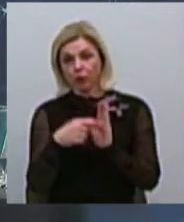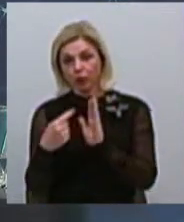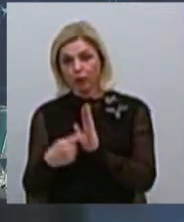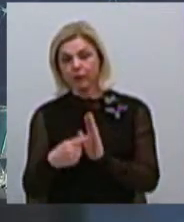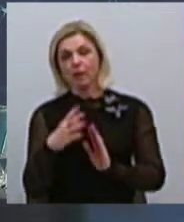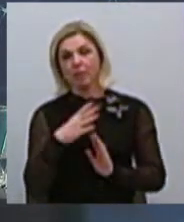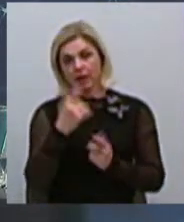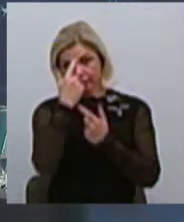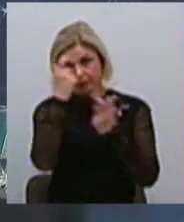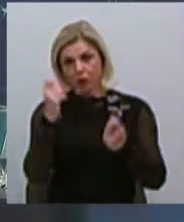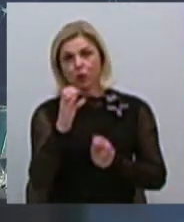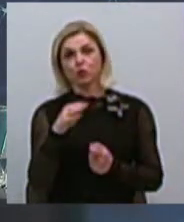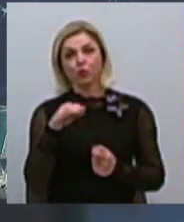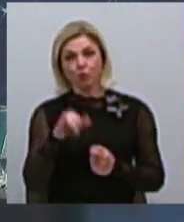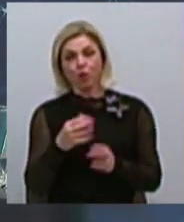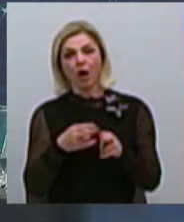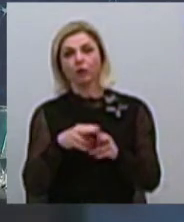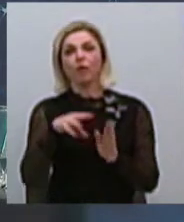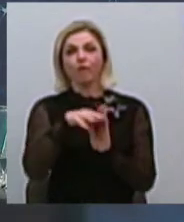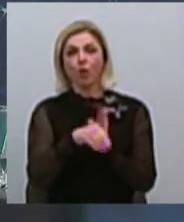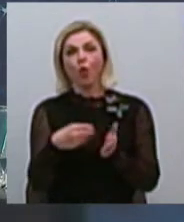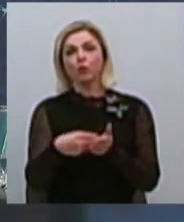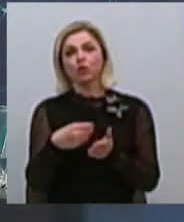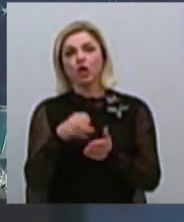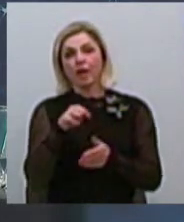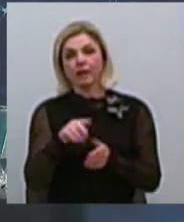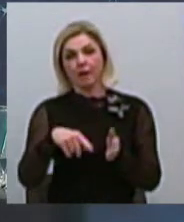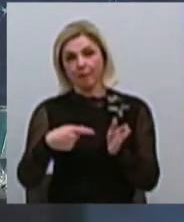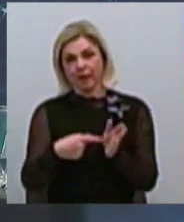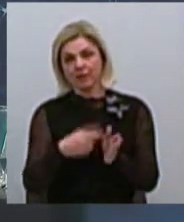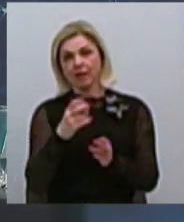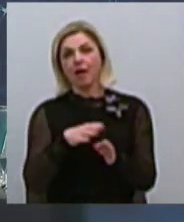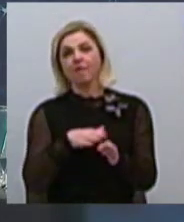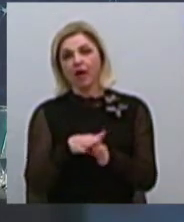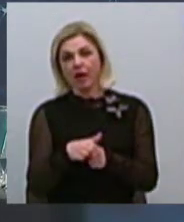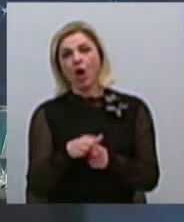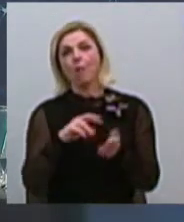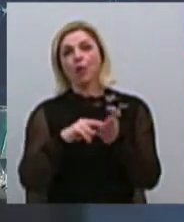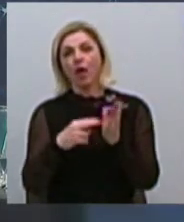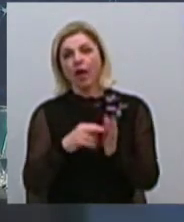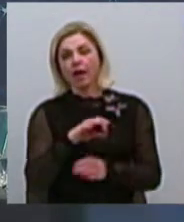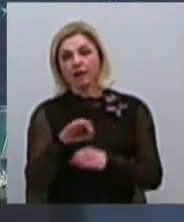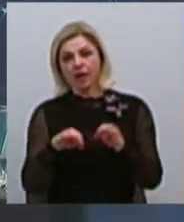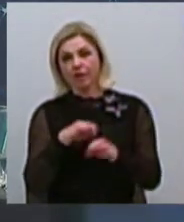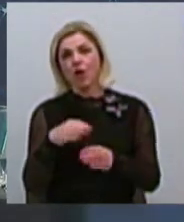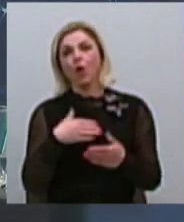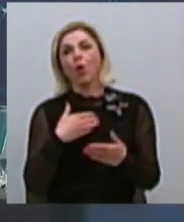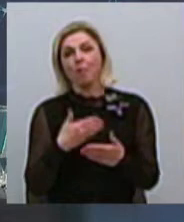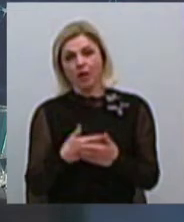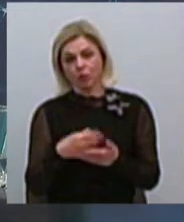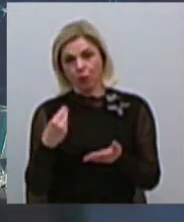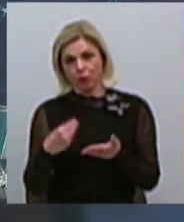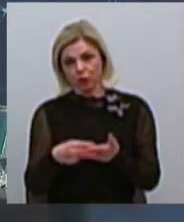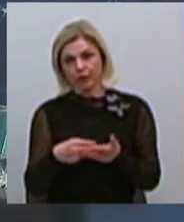суму, яка передбачена у бюджеті міста на реалізацію проєктів громадського бюджету. Більш знають наші колеги